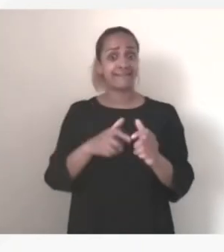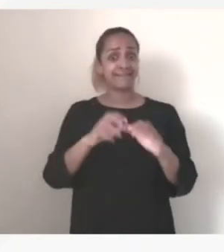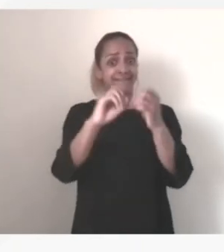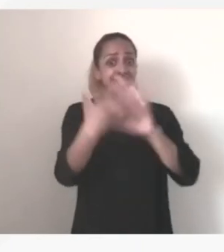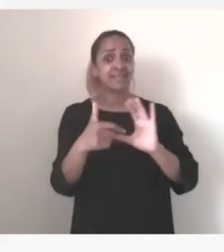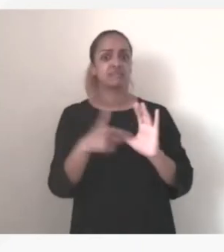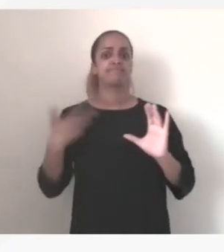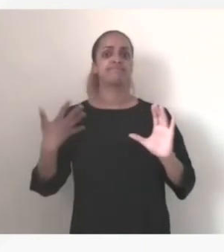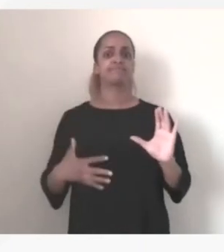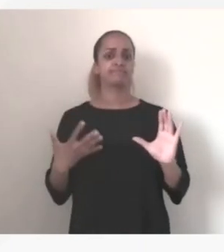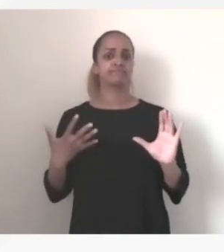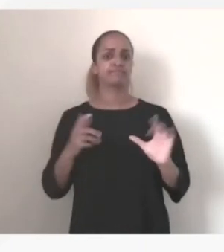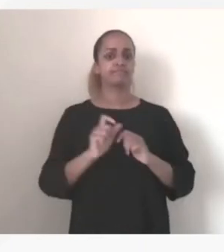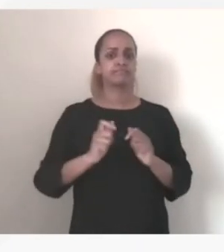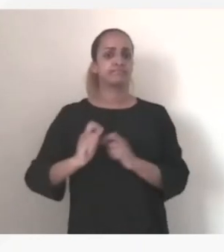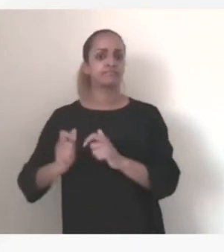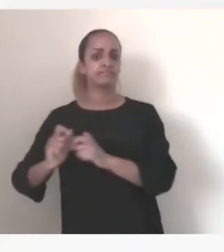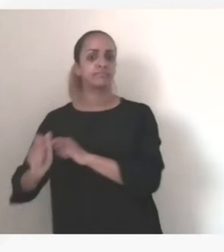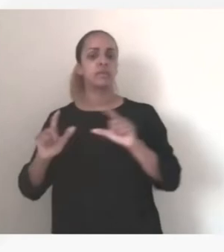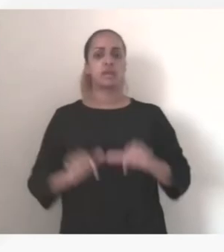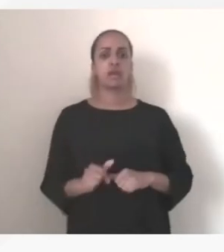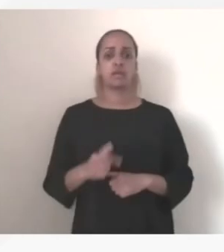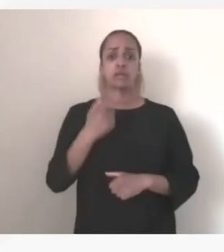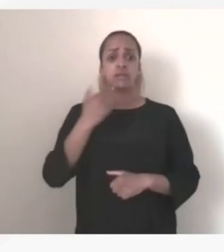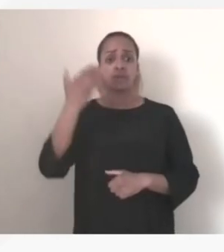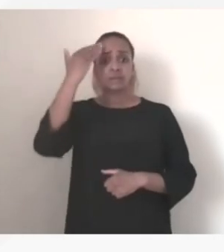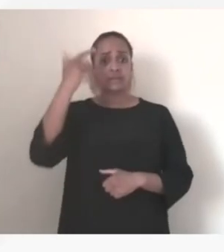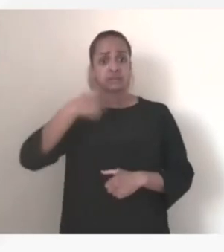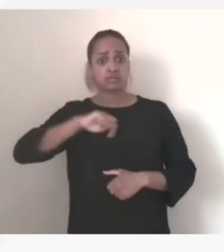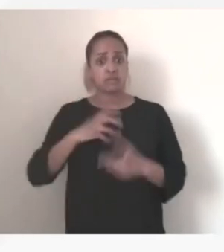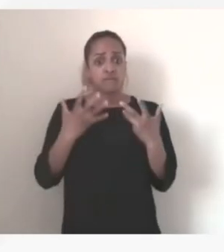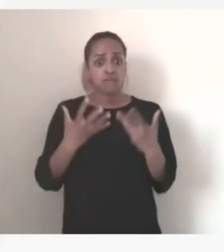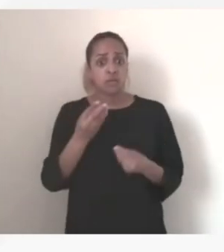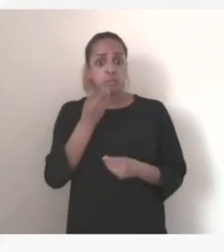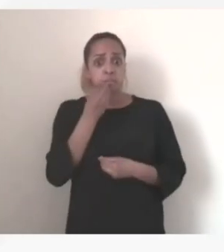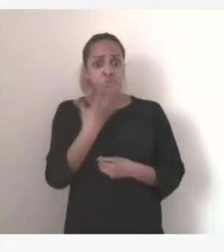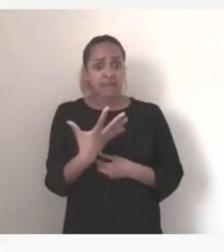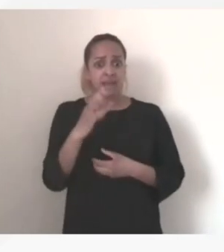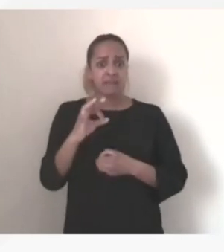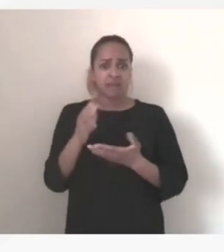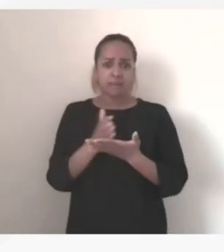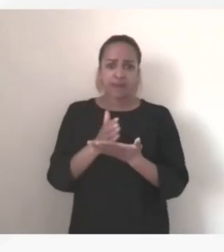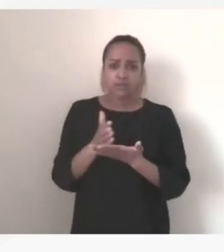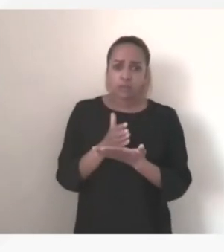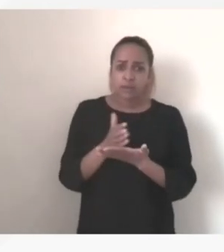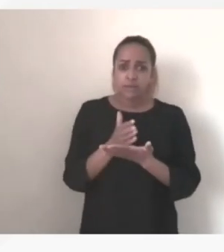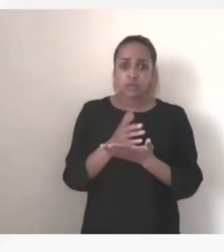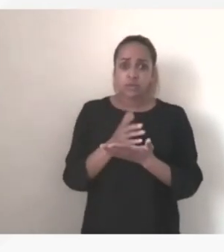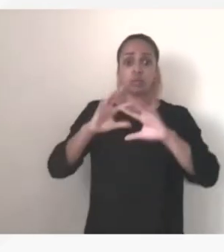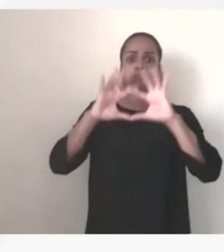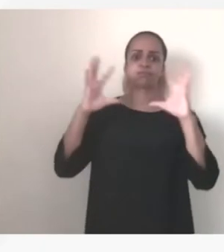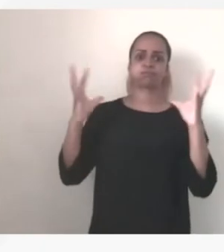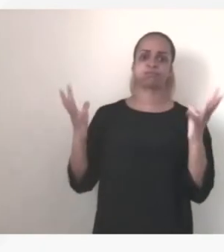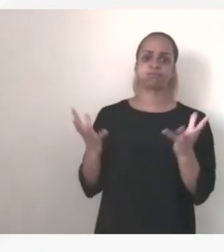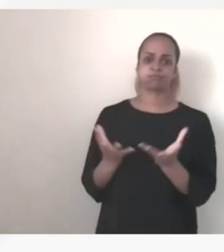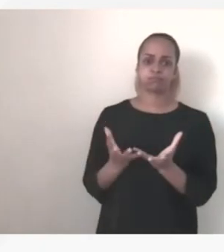si on doit réussir, si on veut être au bon niveau de préparation, il faut que ce soit un ensemble. Au premier lieu, les opérateurs d'importance